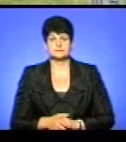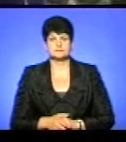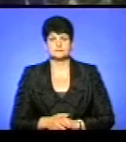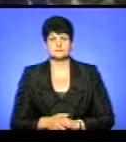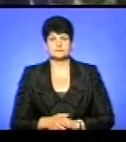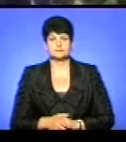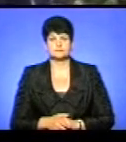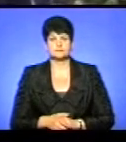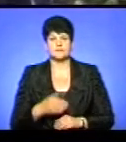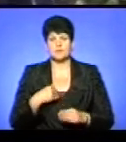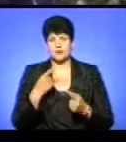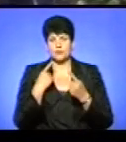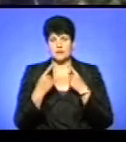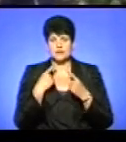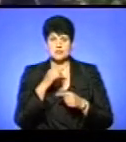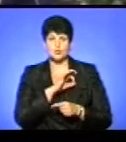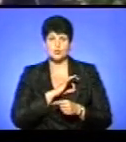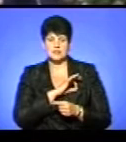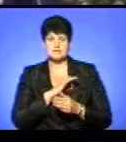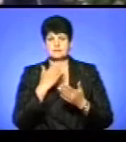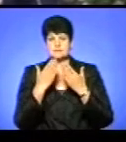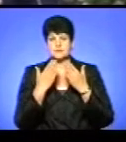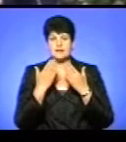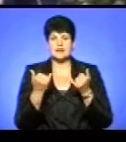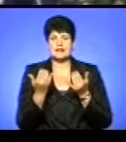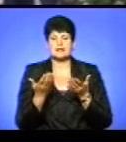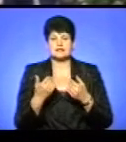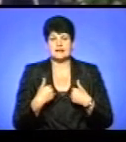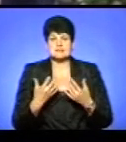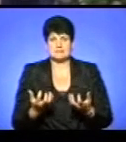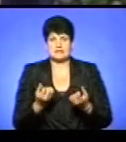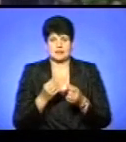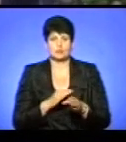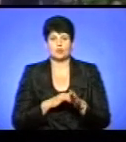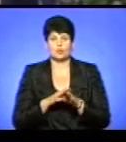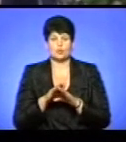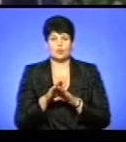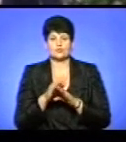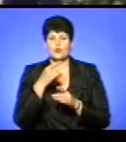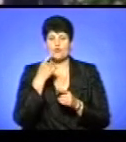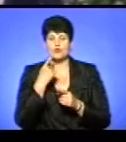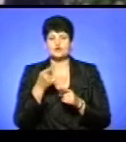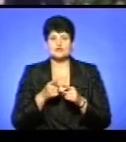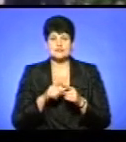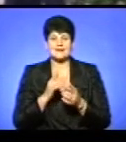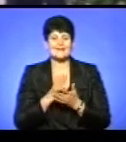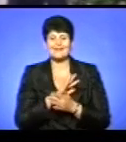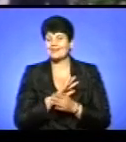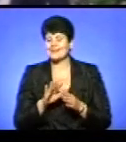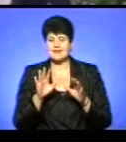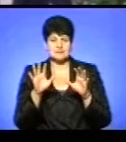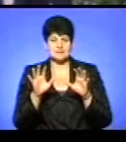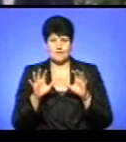Ми говорили з юристами, спілкувалися, які нас підтримують повністю, говорять, що це є незаконно,